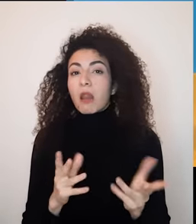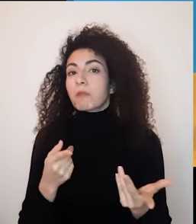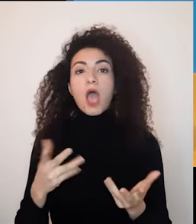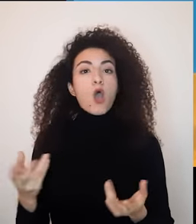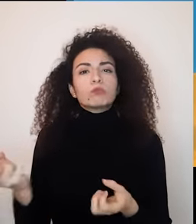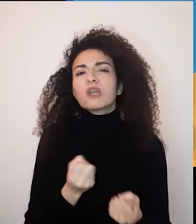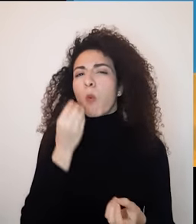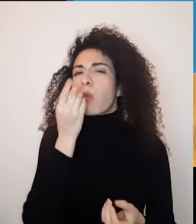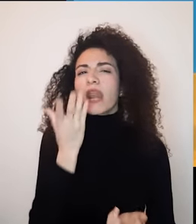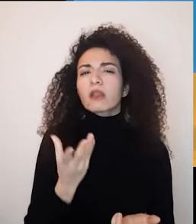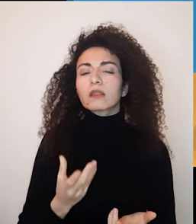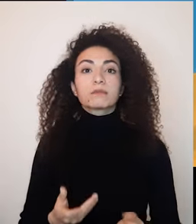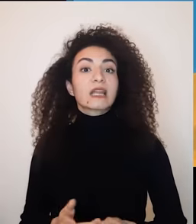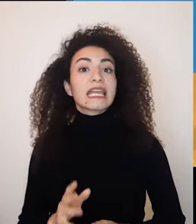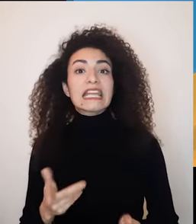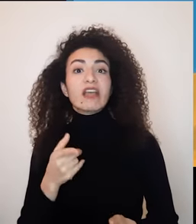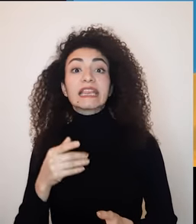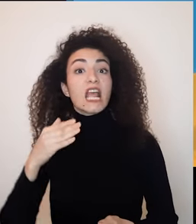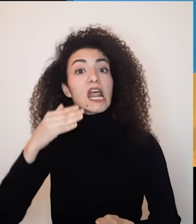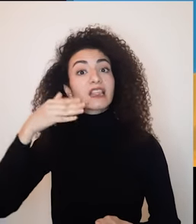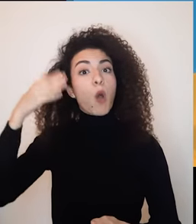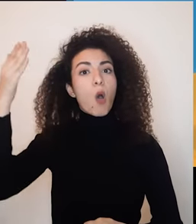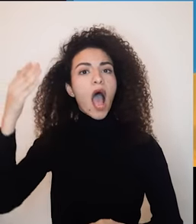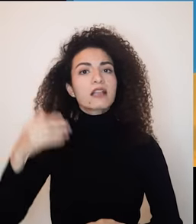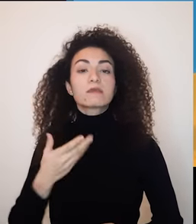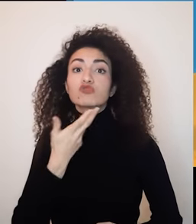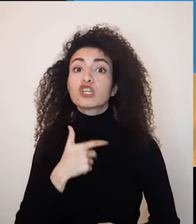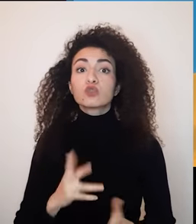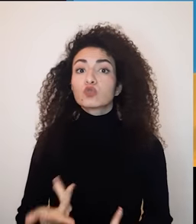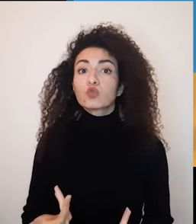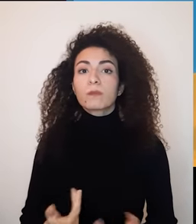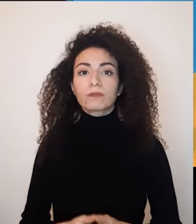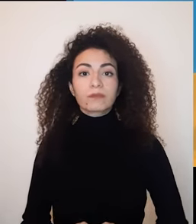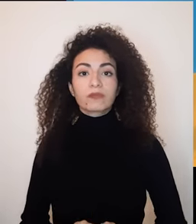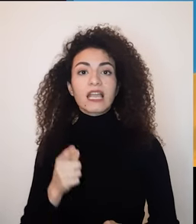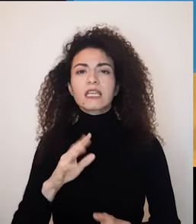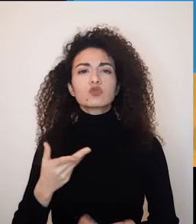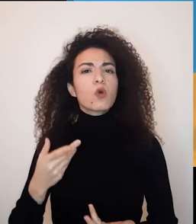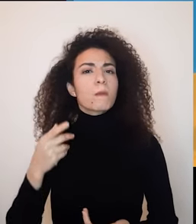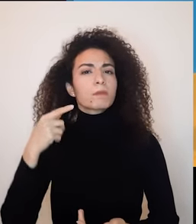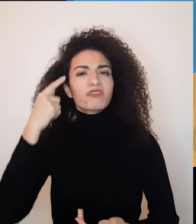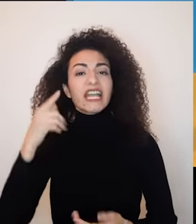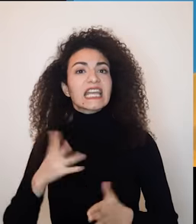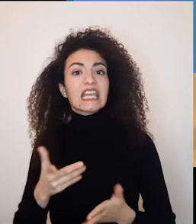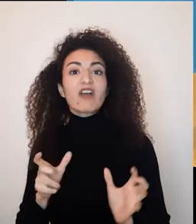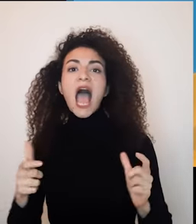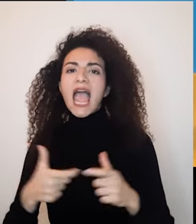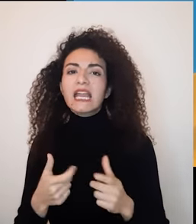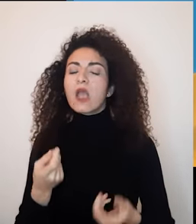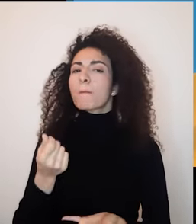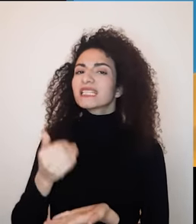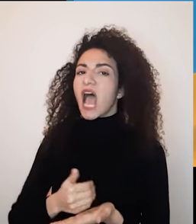معينة؟ وشو هي انتظاراتك على المستوى الجنسي؟ وشو هي انتظاراتك فيما يخص العلاقة مع الأهل وإدارة